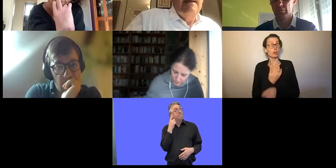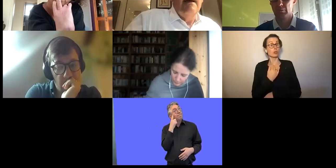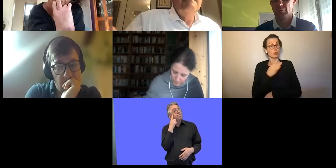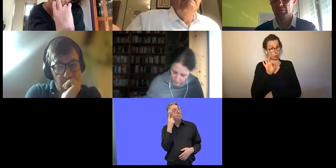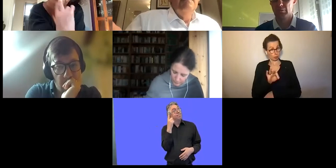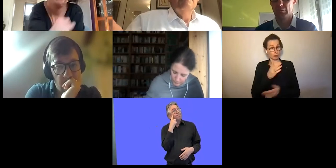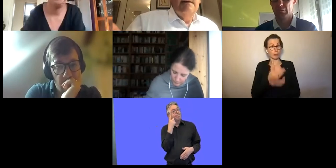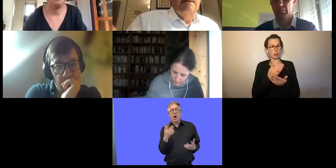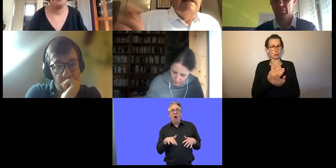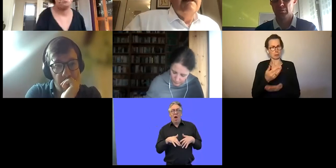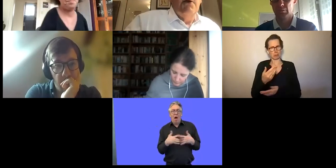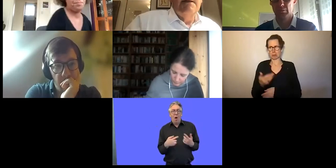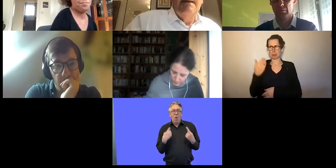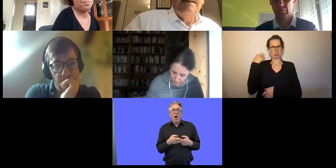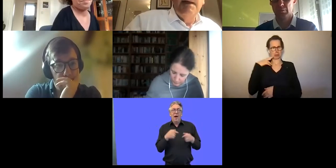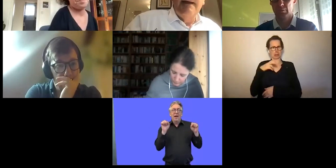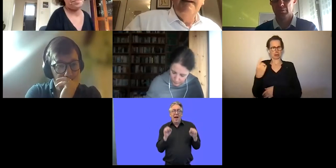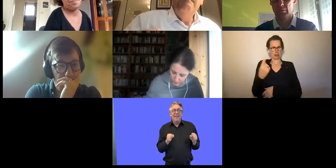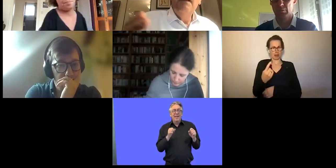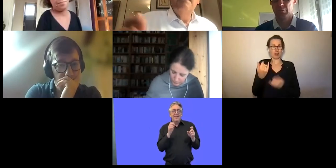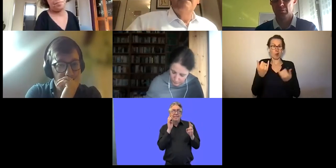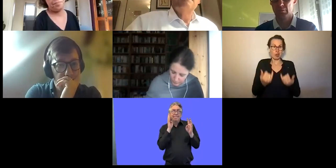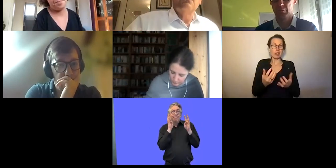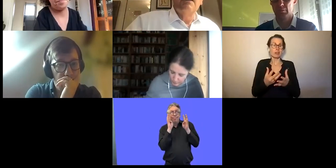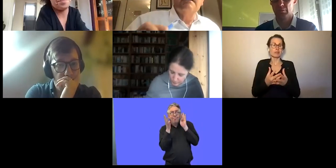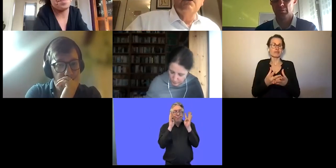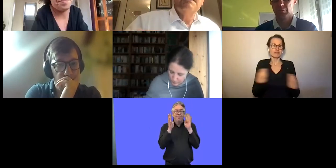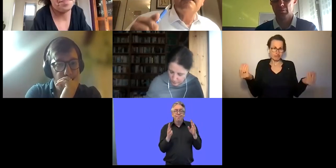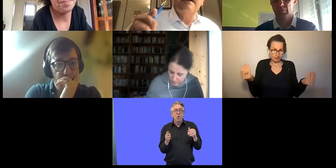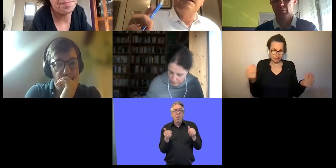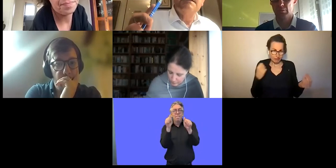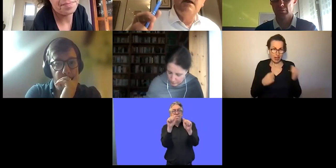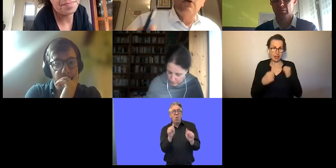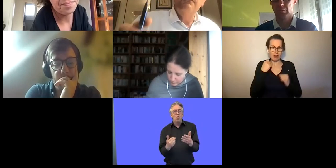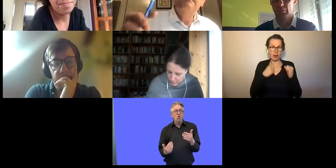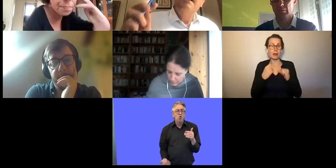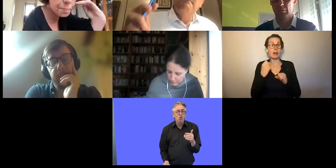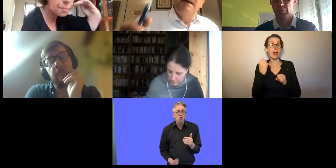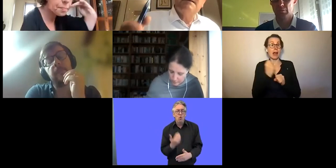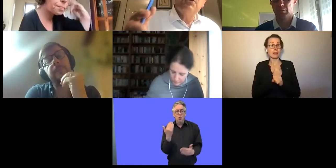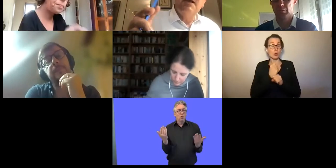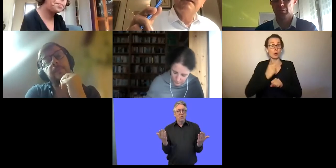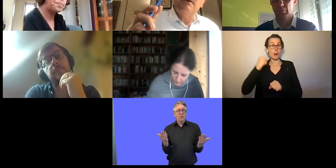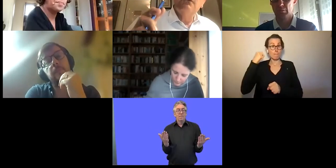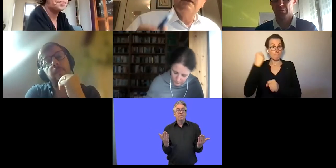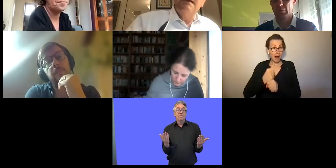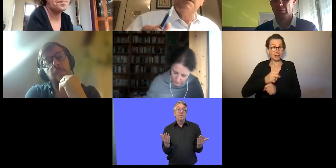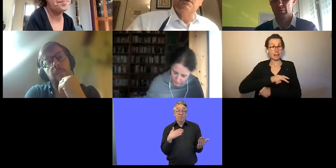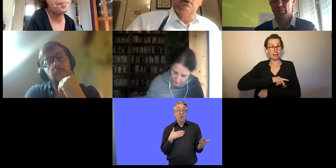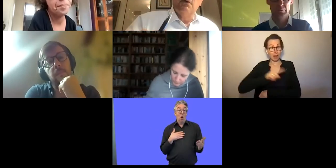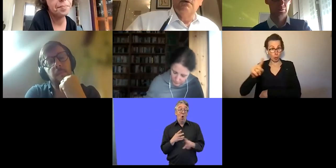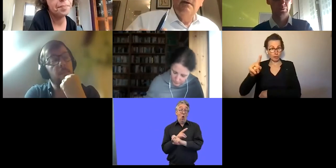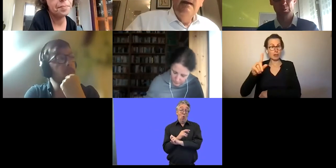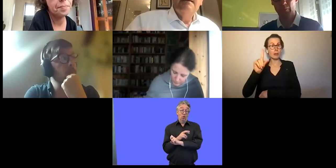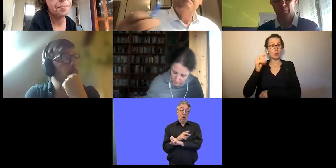30 Jahren. Es ist leider heute nicht mehr da. Die Aktion 8000 hat damals geholfen, maßgeschneiderte Unternehmen